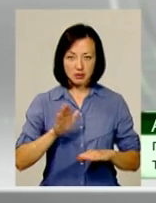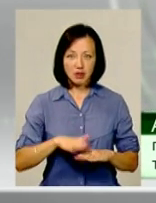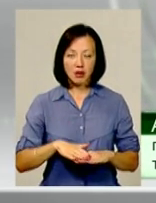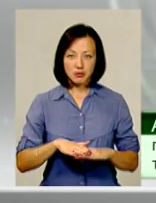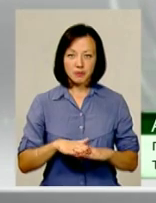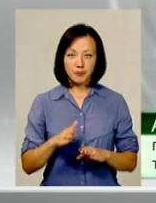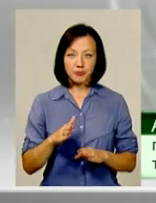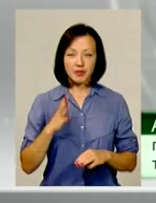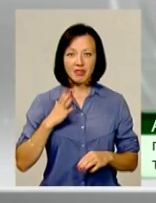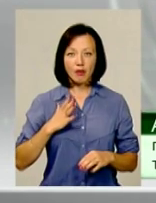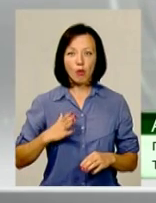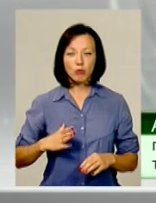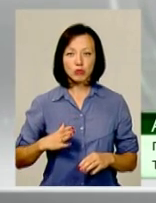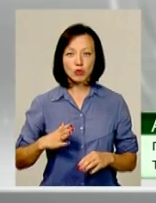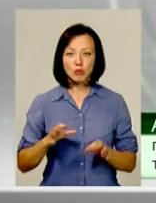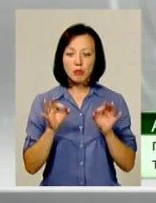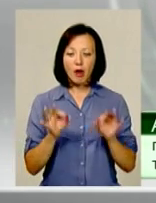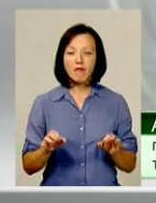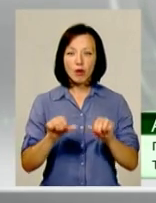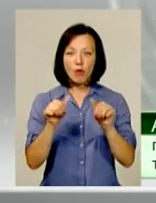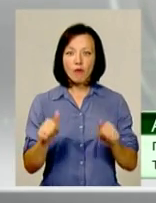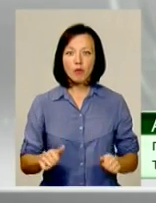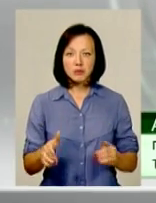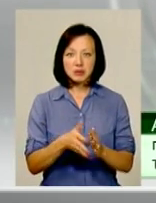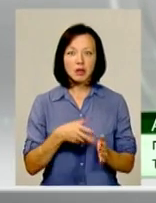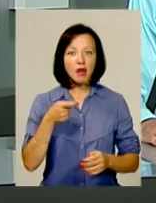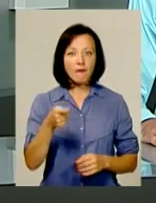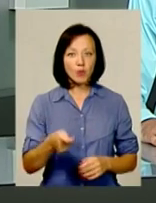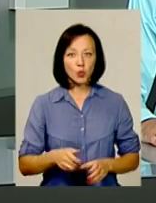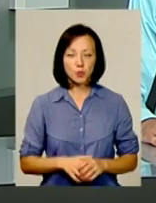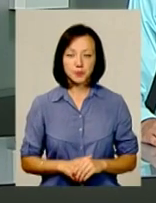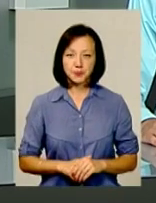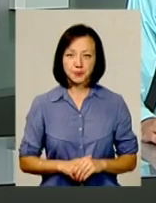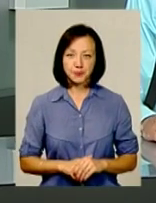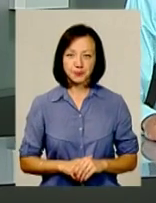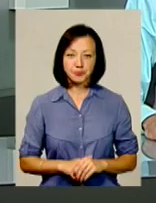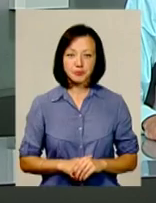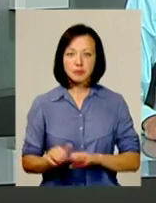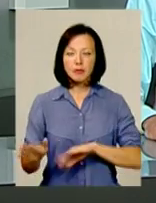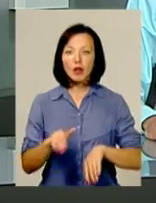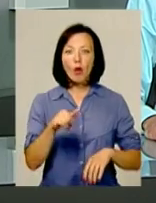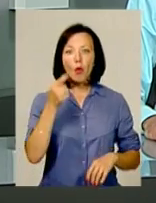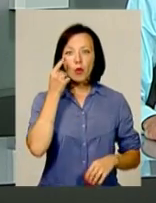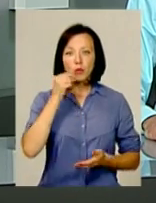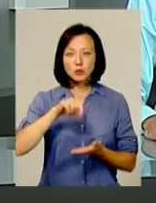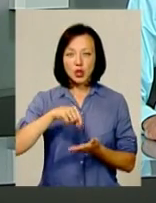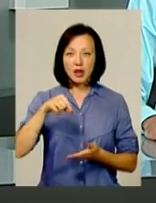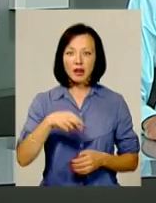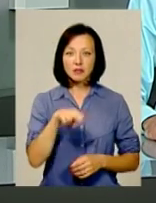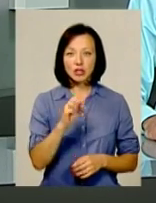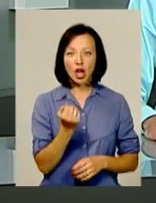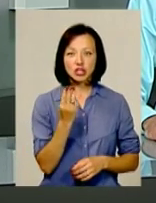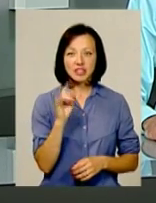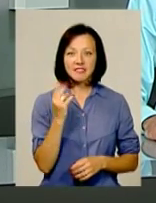напруга в тому, щоб правильно оформити заявки. У бджолярів Дашковець Віньковецького